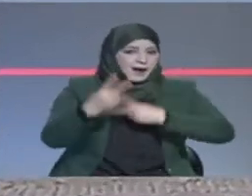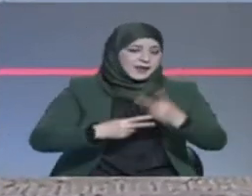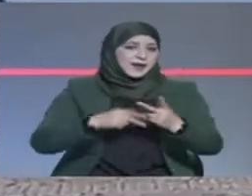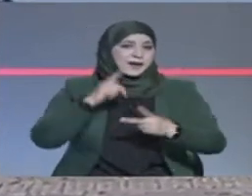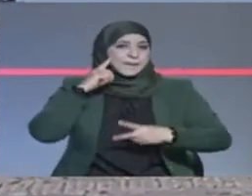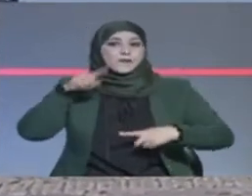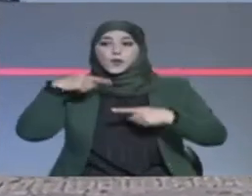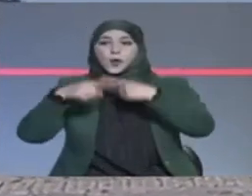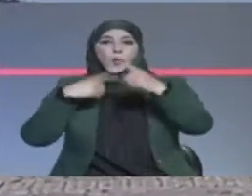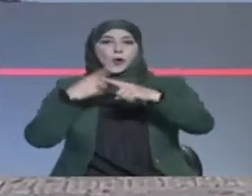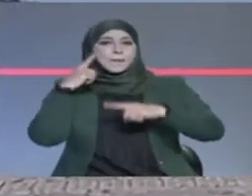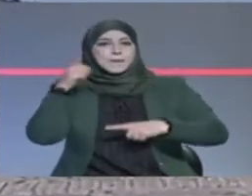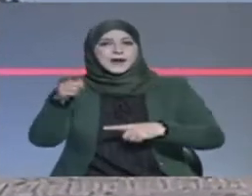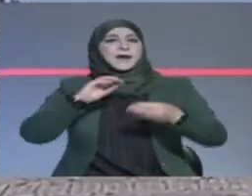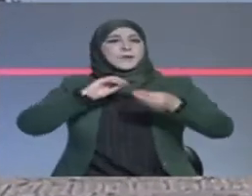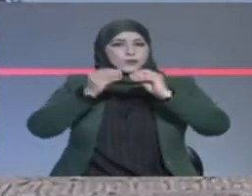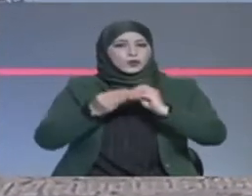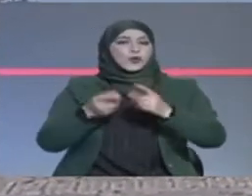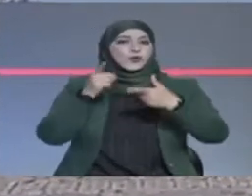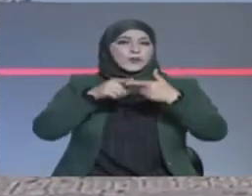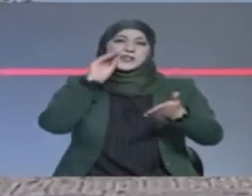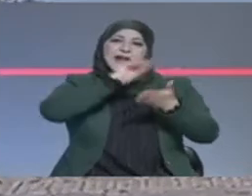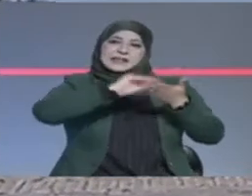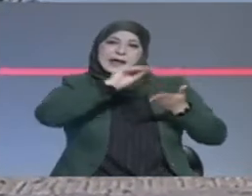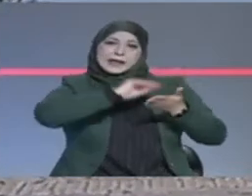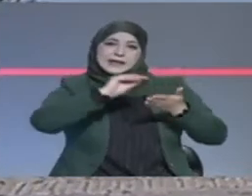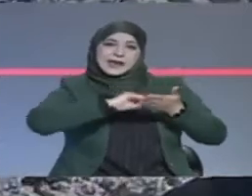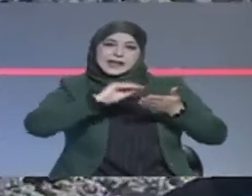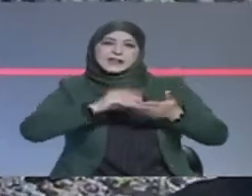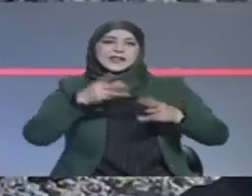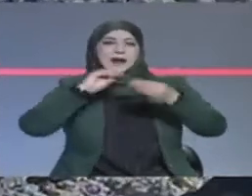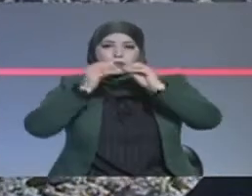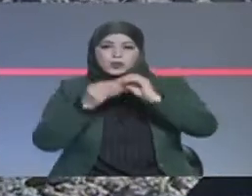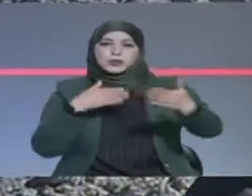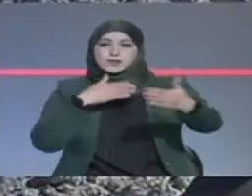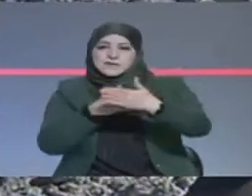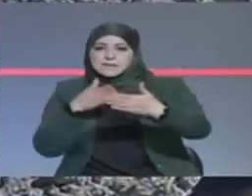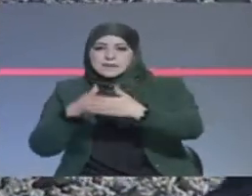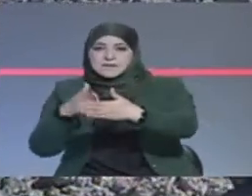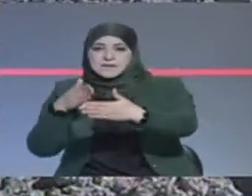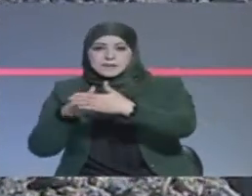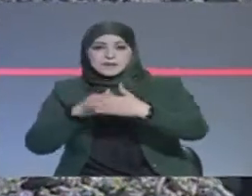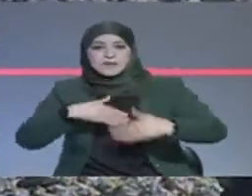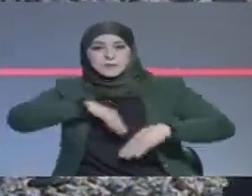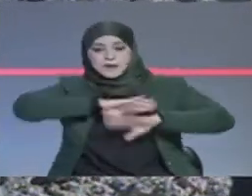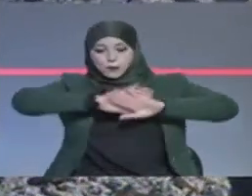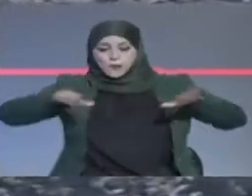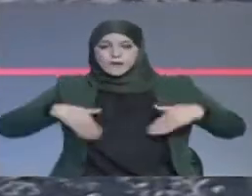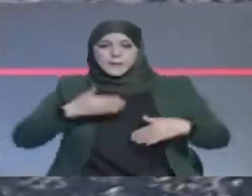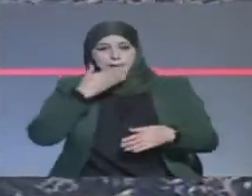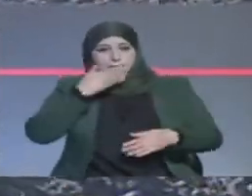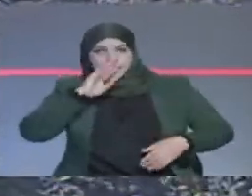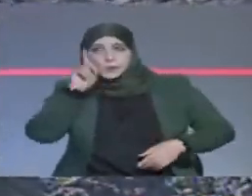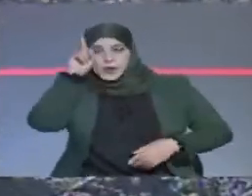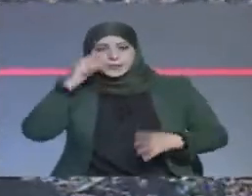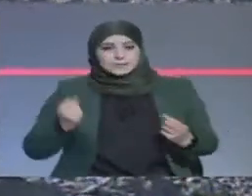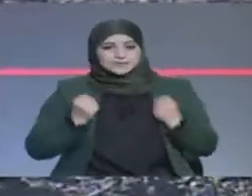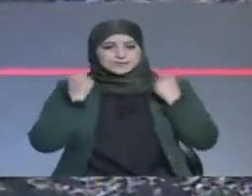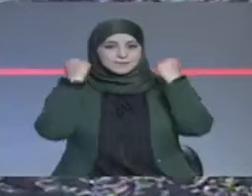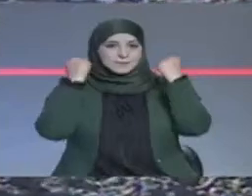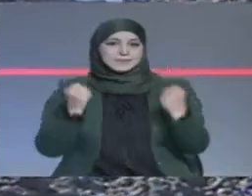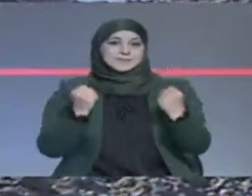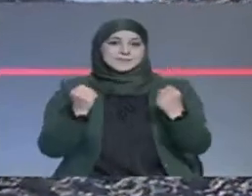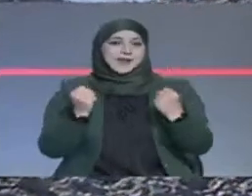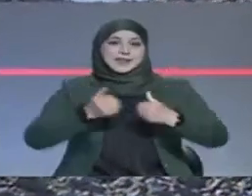فمتني ولا الإشكاليات والبيروقراطية الإدارية كانت عايق كبير يسر لكن في الآخر الحمد لله نحن نرى العزيمة باهية